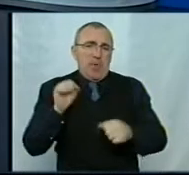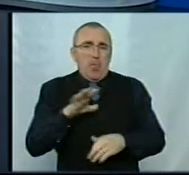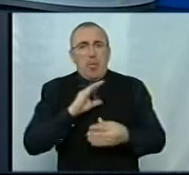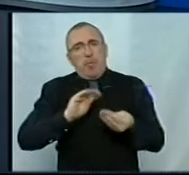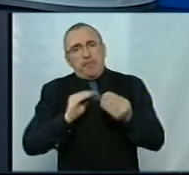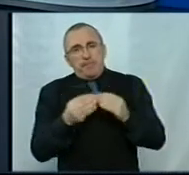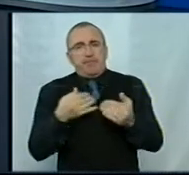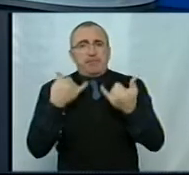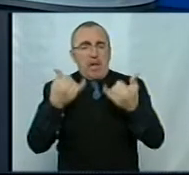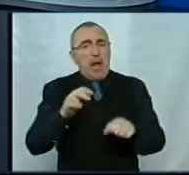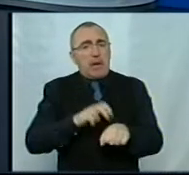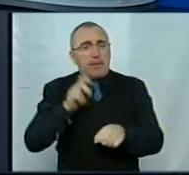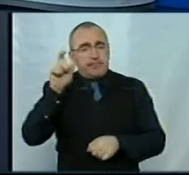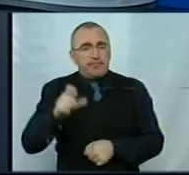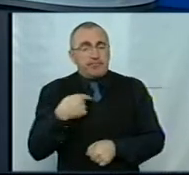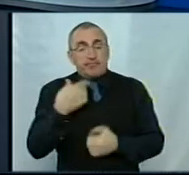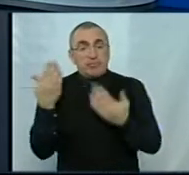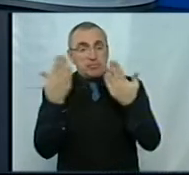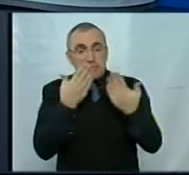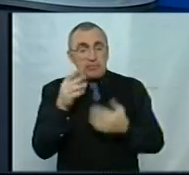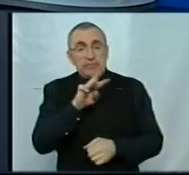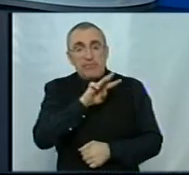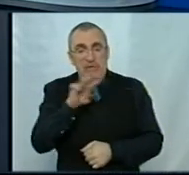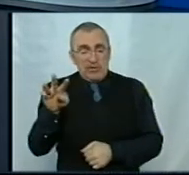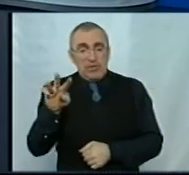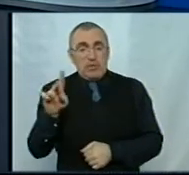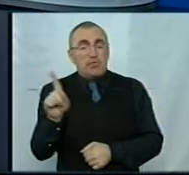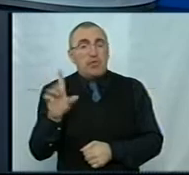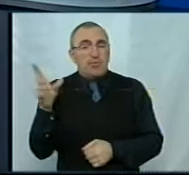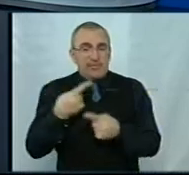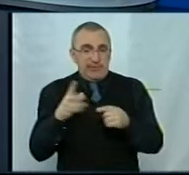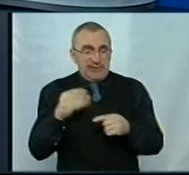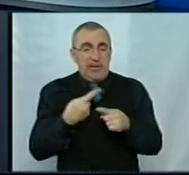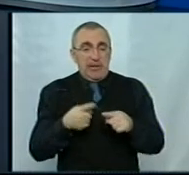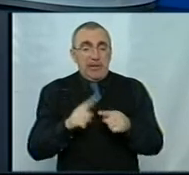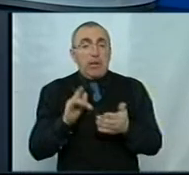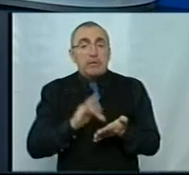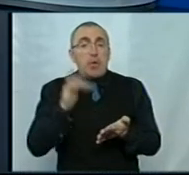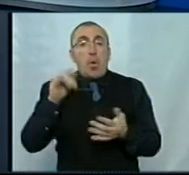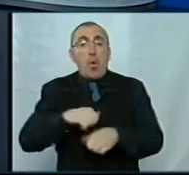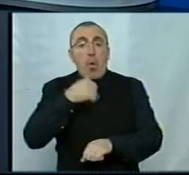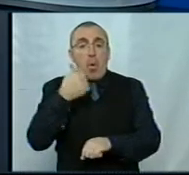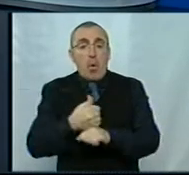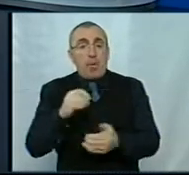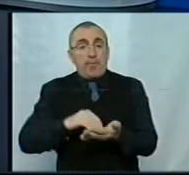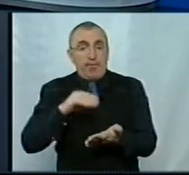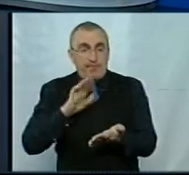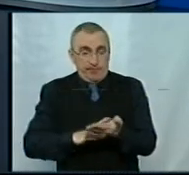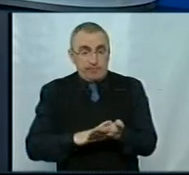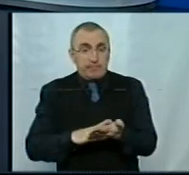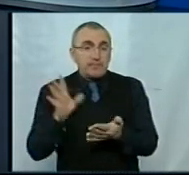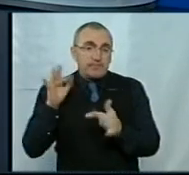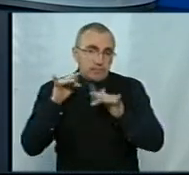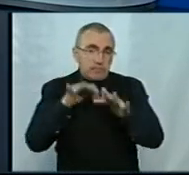проблеми просто для лікарів. так прочитав на сайті Національної що все ж таки в якому центрі головний лікар зареєстрував, туди йдуть всі